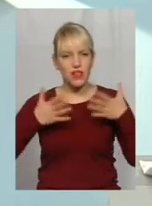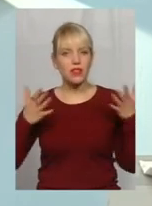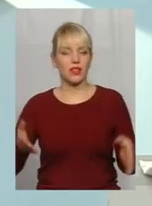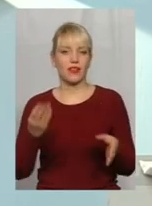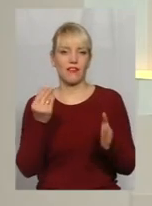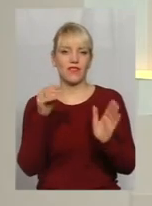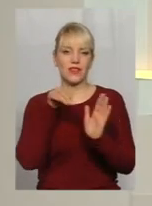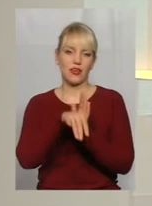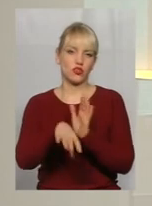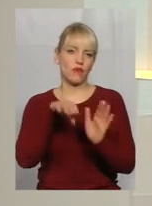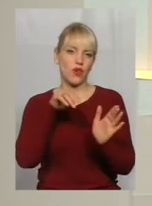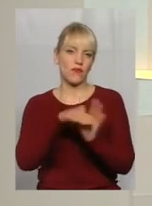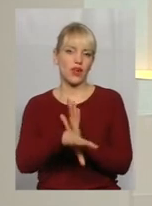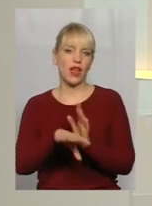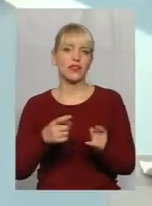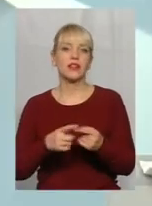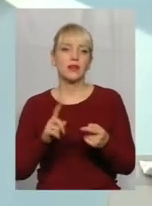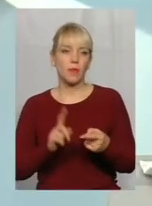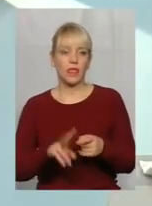вкладень. Тобто фінансів потрібні